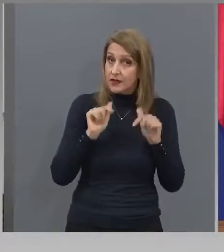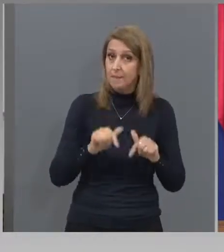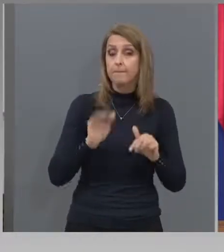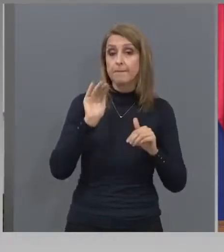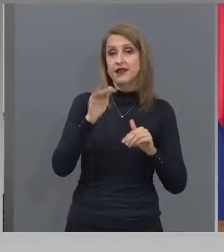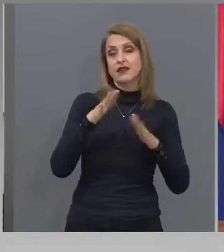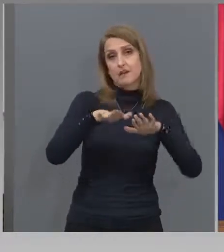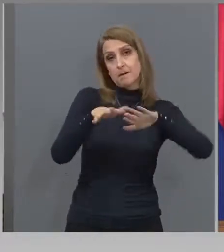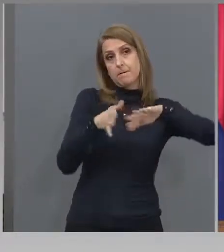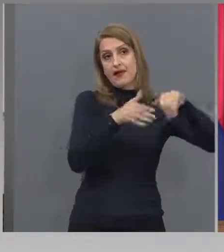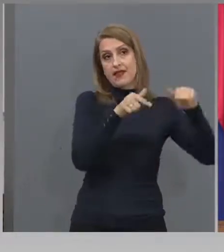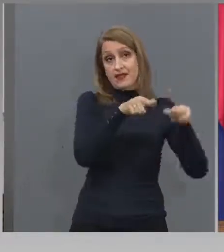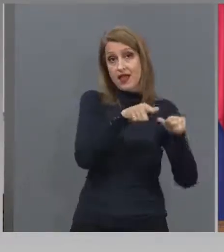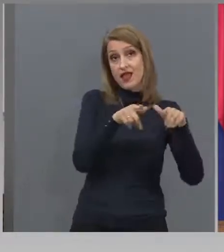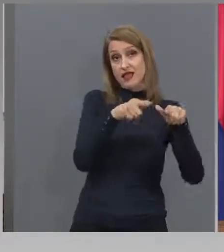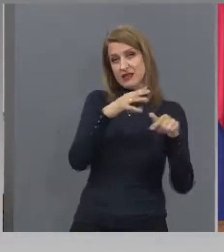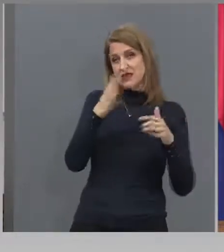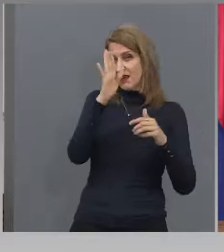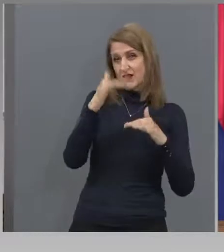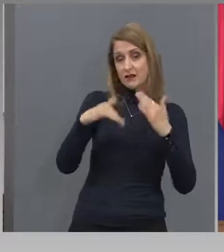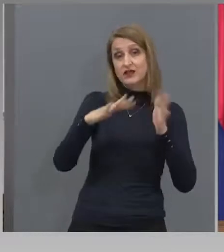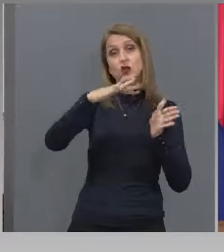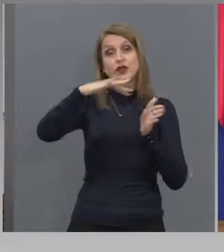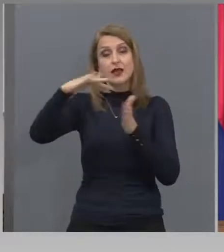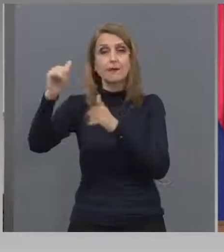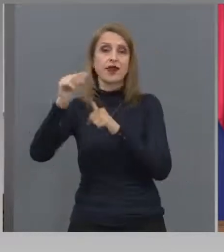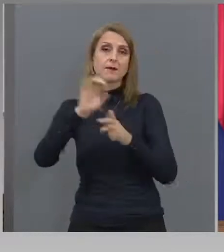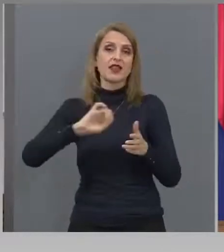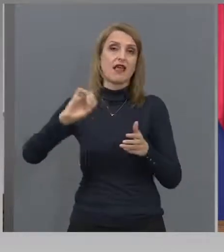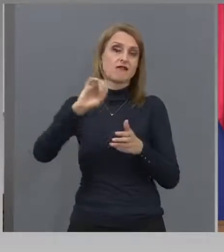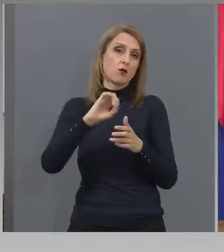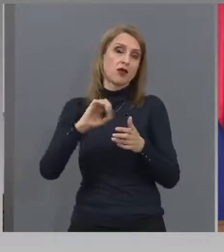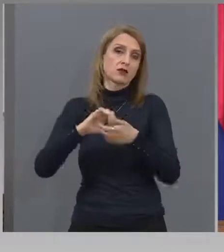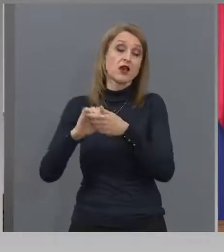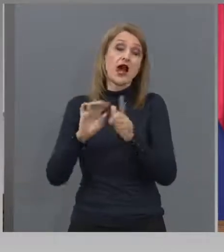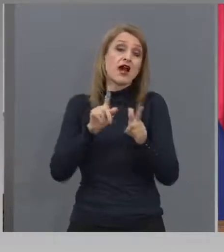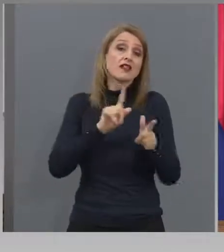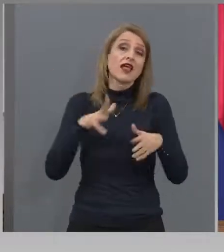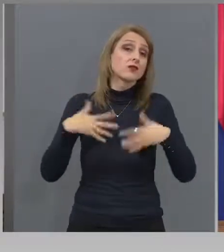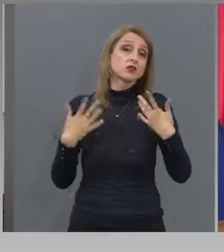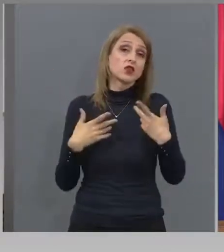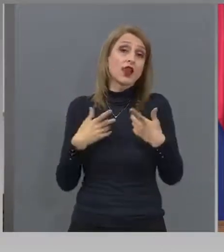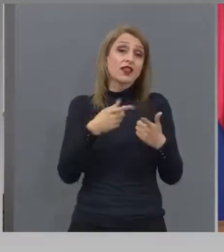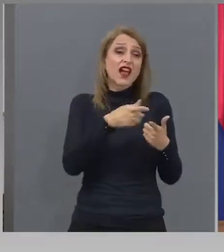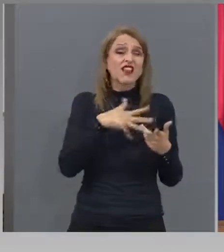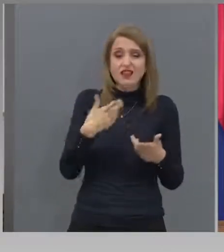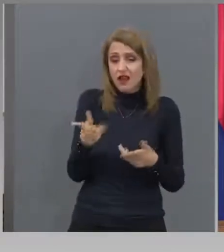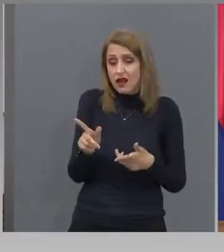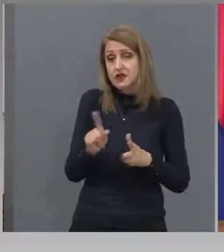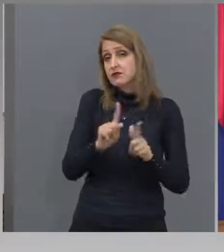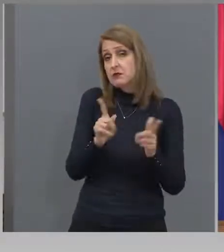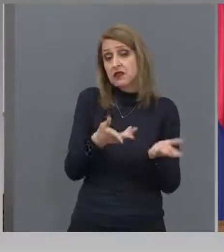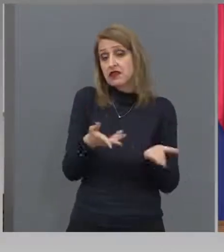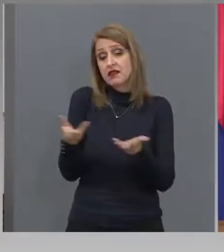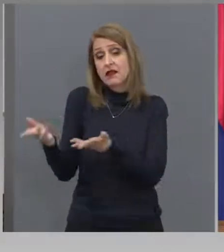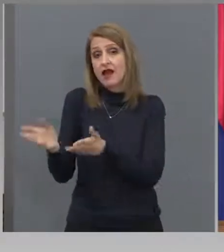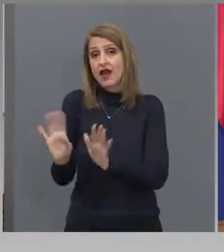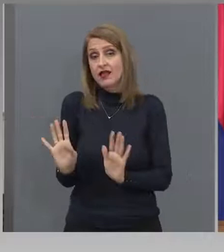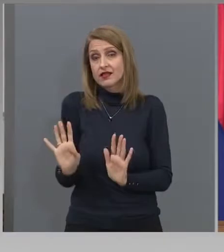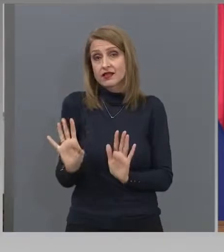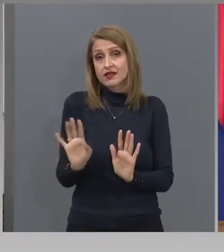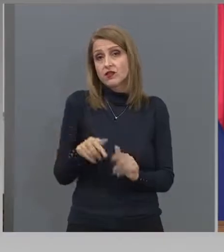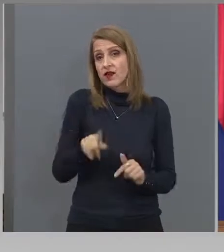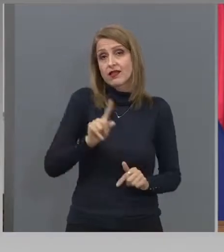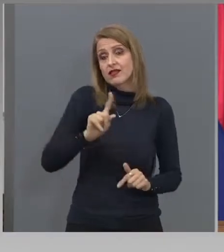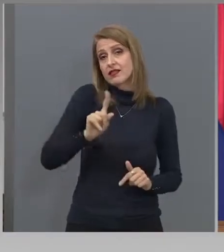ЕС. То не е пожелание. Ако нещо не ти харесва, никой да те кани. Наш, няма не тема.